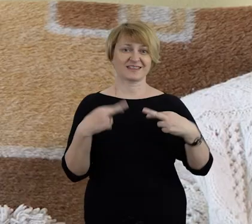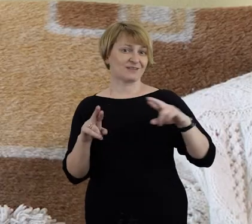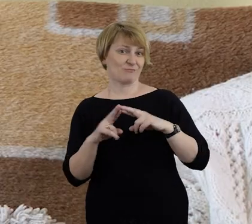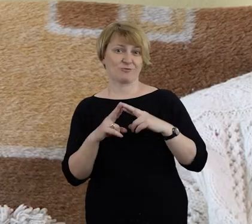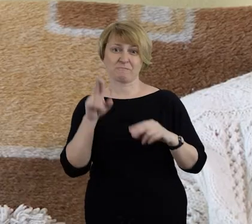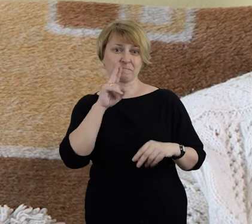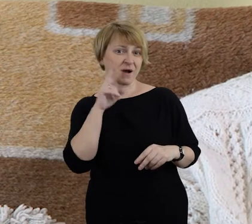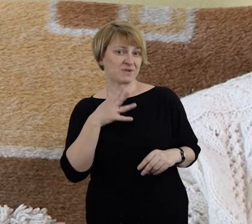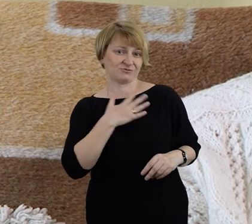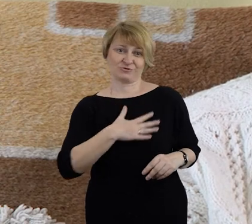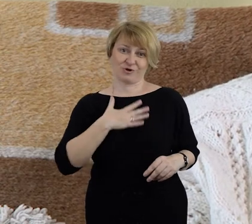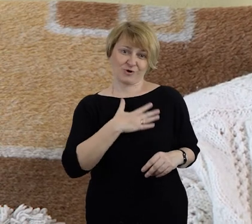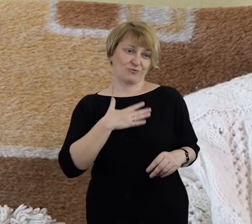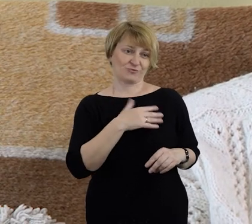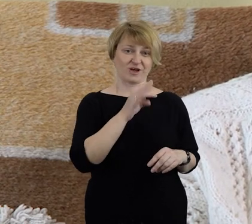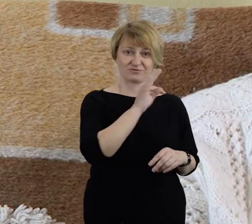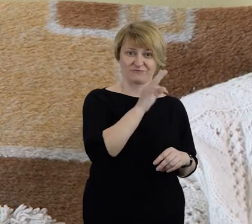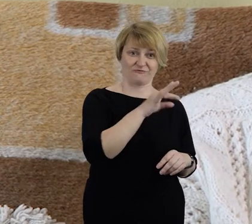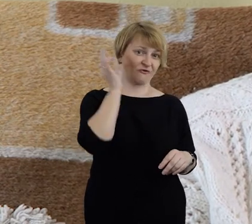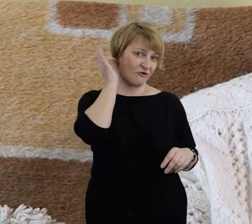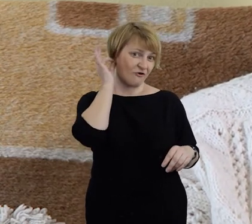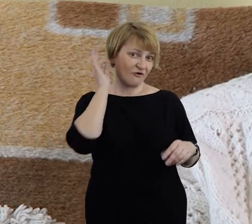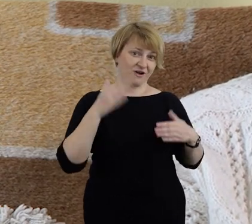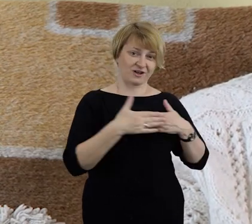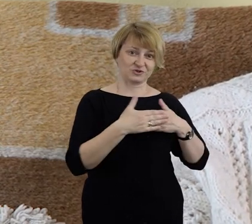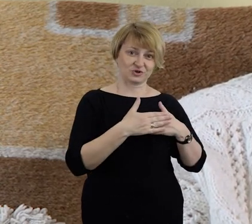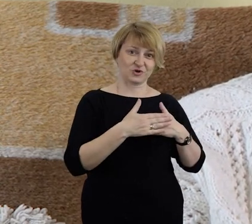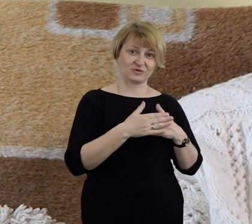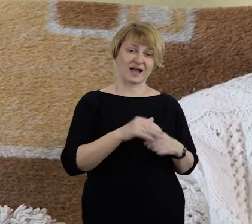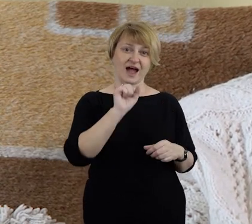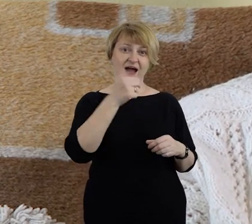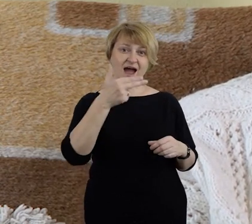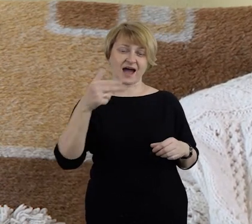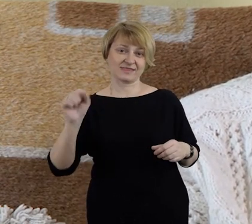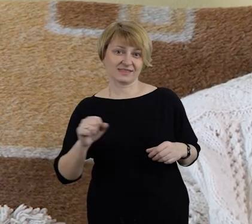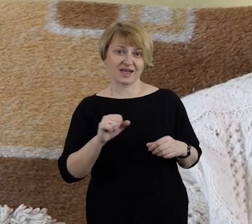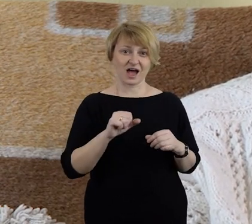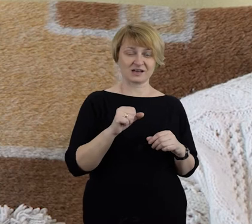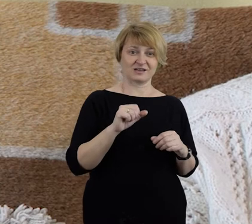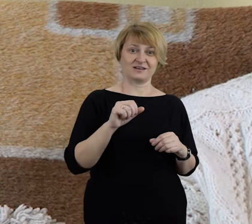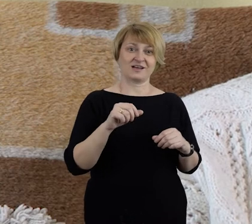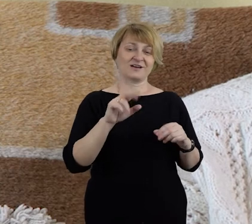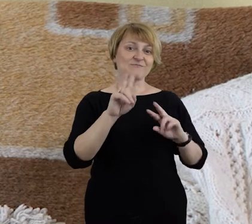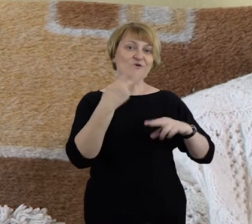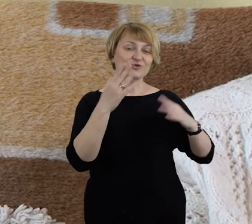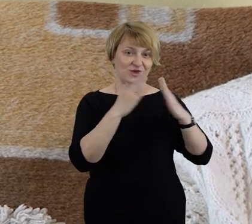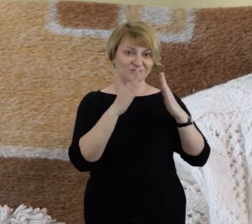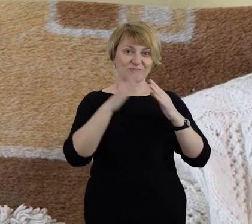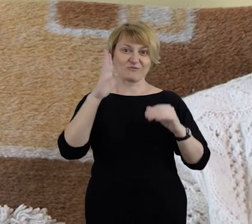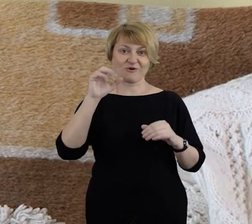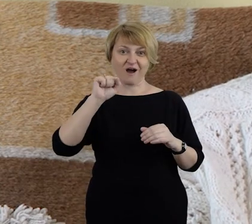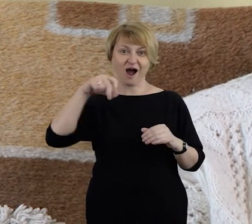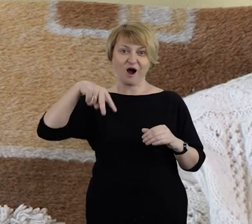były, że mama nie przepadała za żoną Artura, była Anna Nadzińska z domu Augustyn,